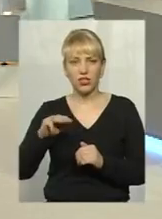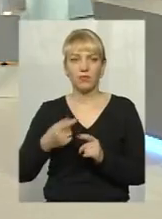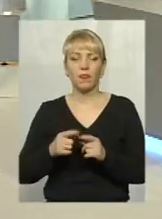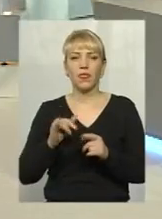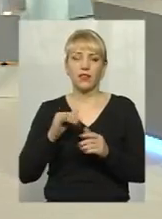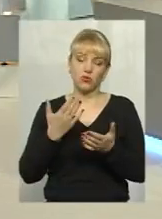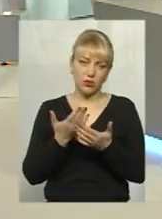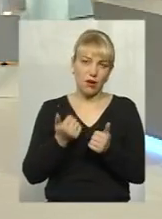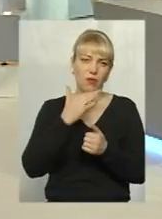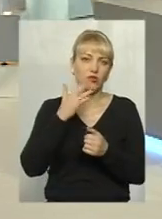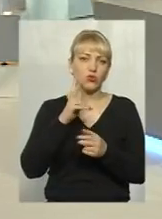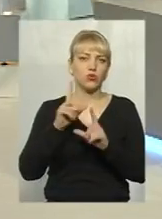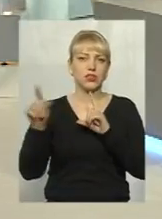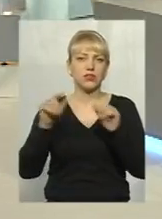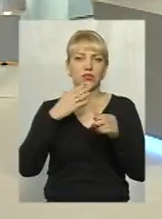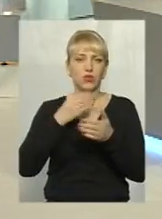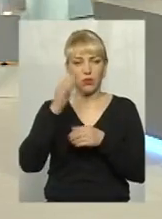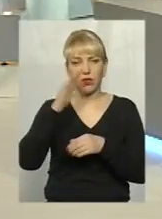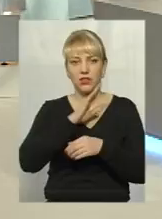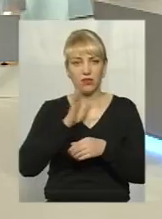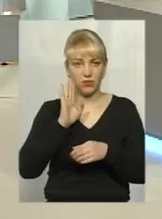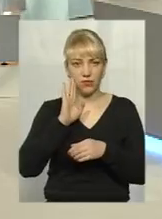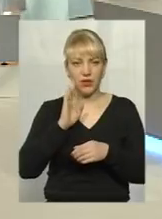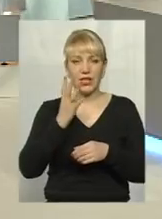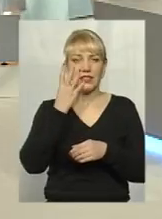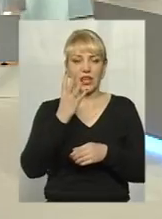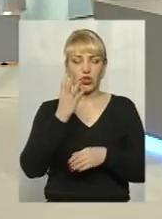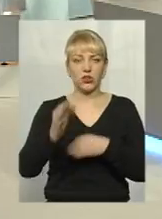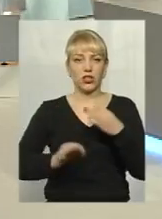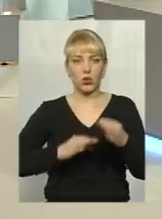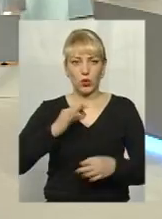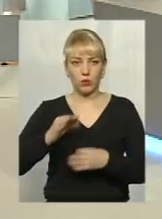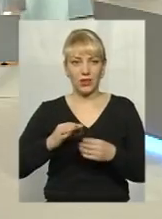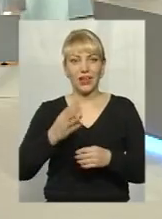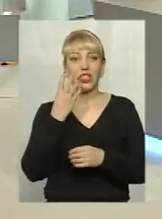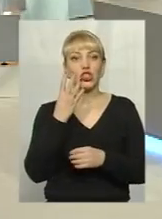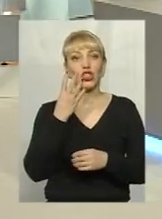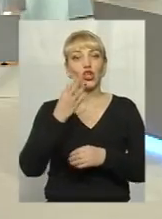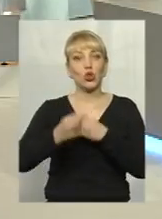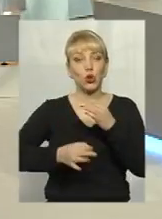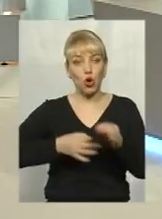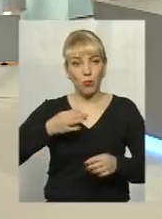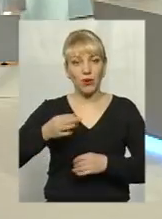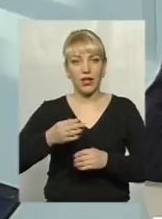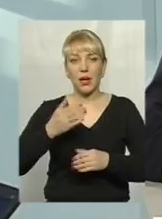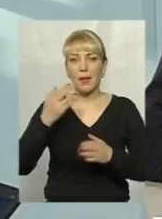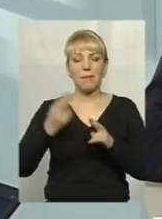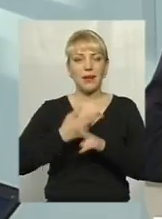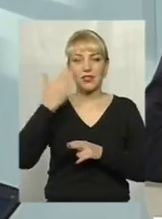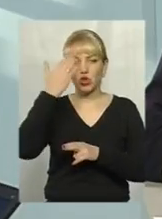їздили до батьків і так далі. Отже, за чотири доби, хочу означати не дні, а саме доби безсонних ночей,